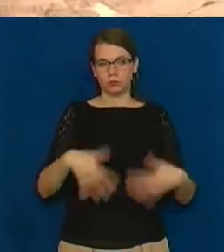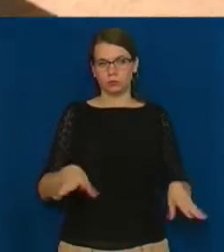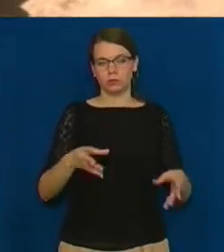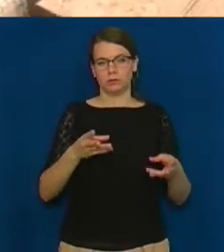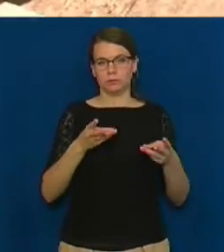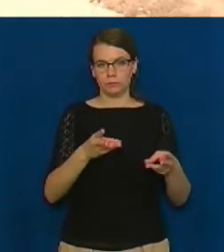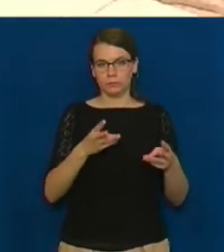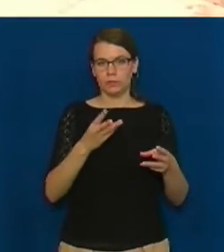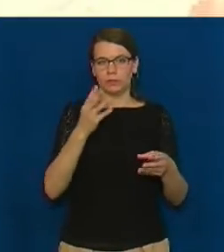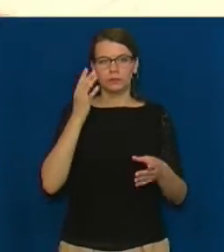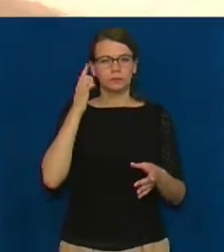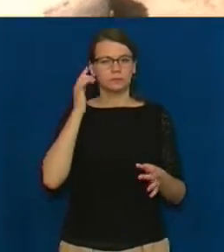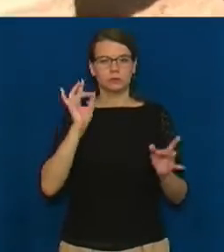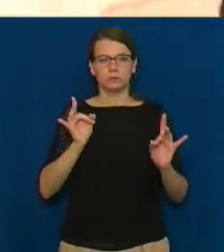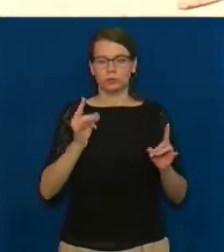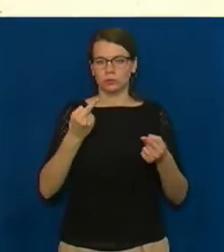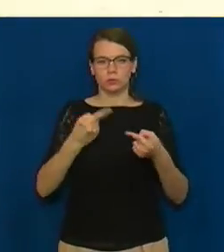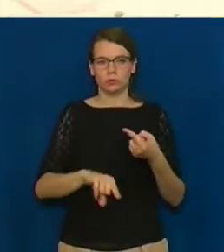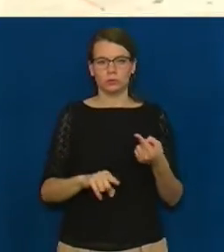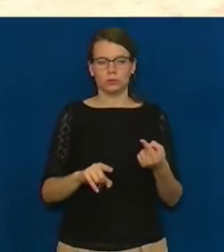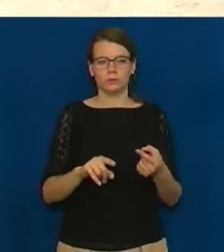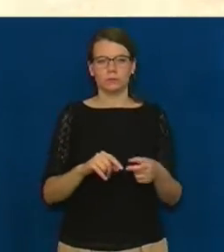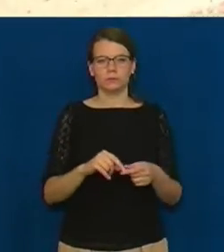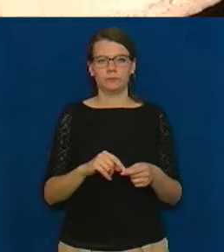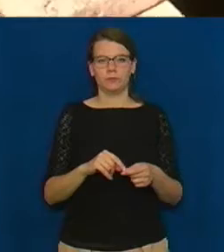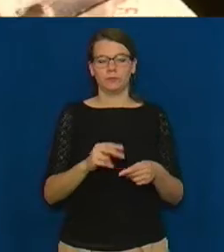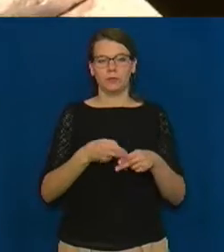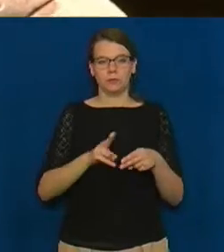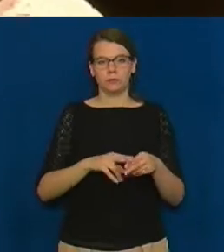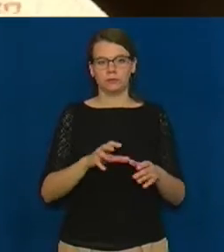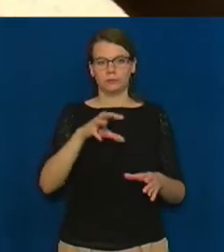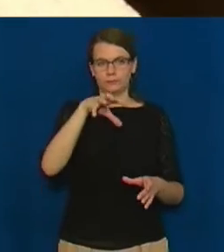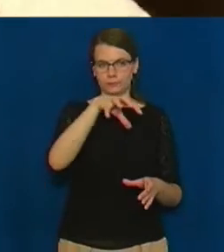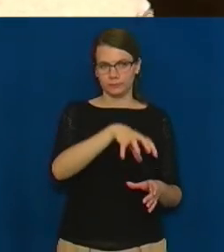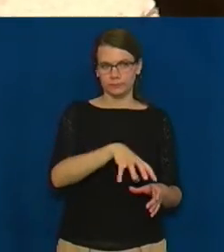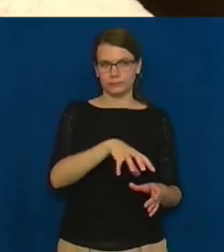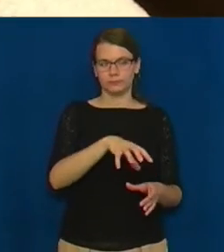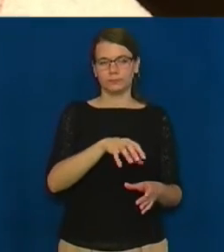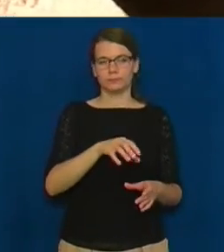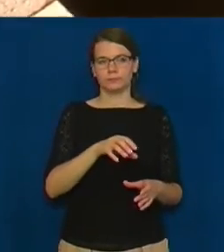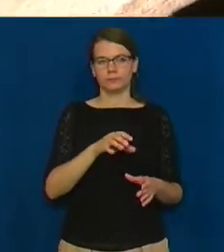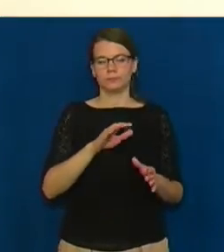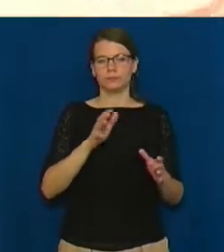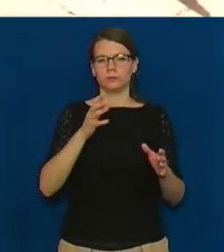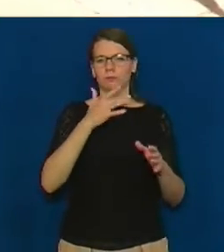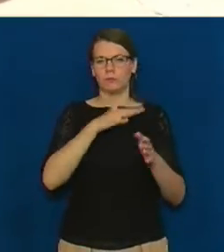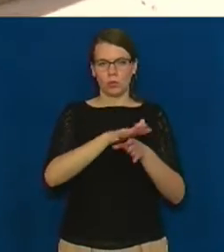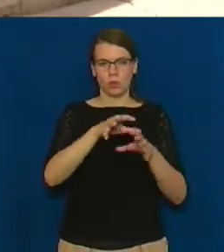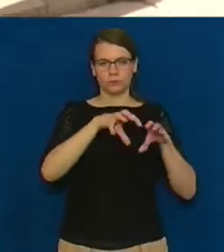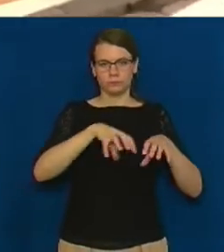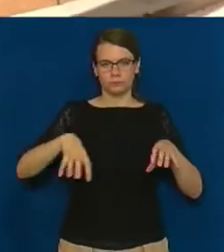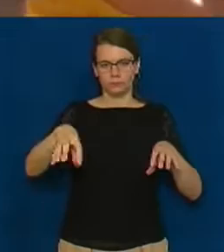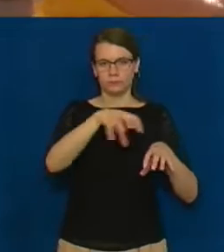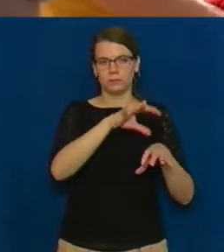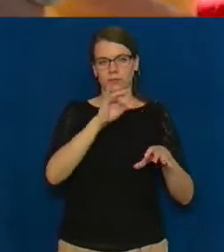Тобто сире ми ставимо сюди певним порядком, наповнюємо цю камеру і закриваємо такими